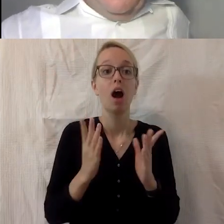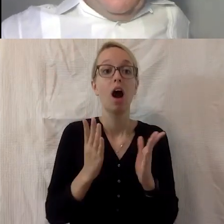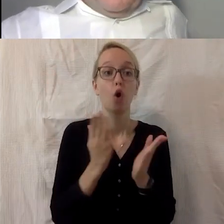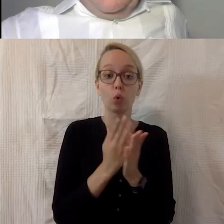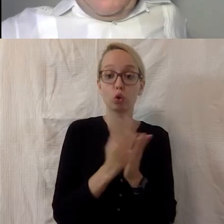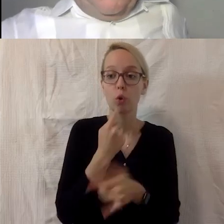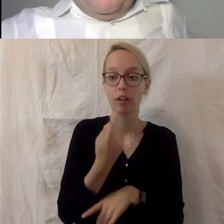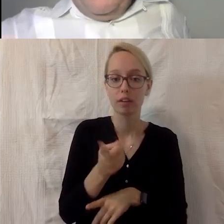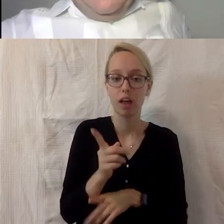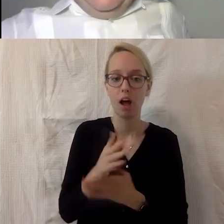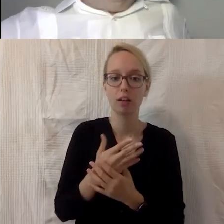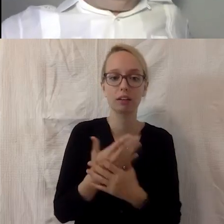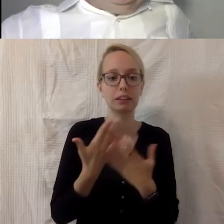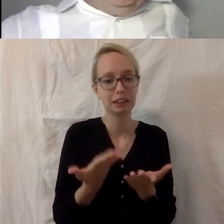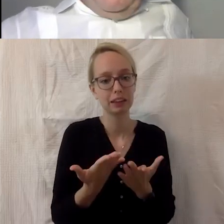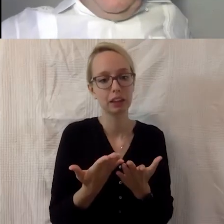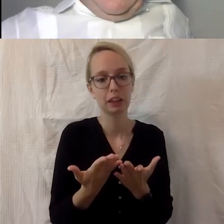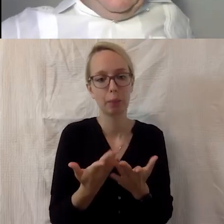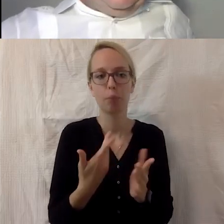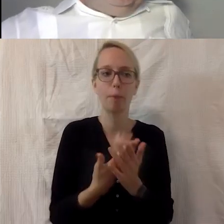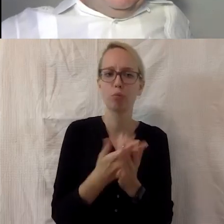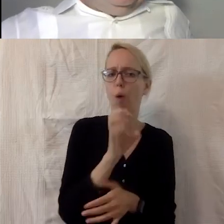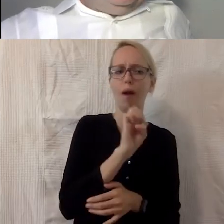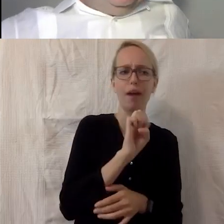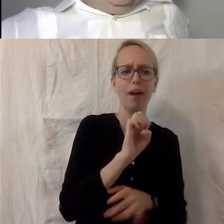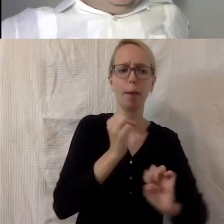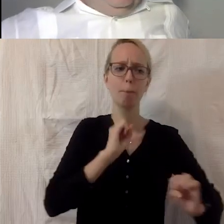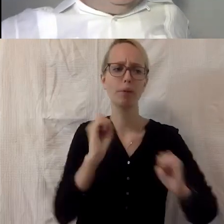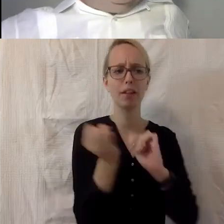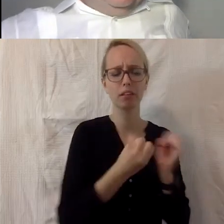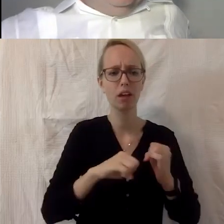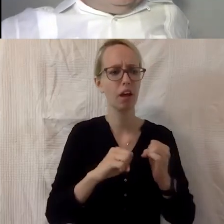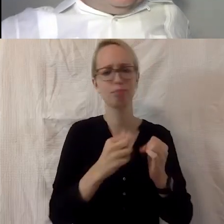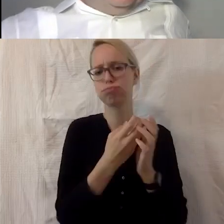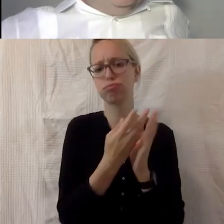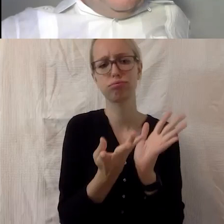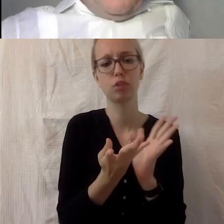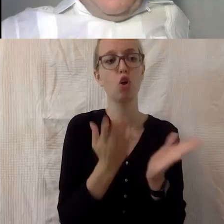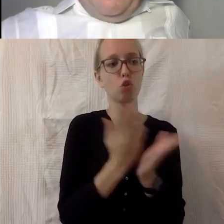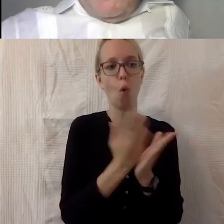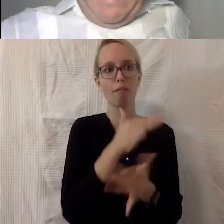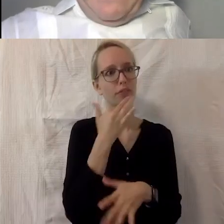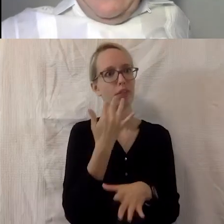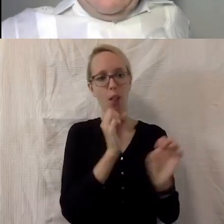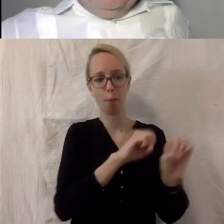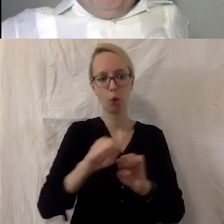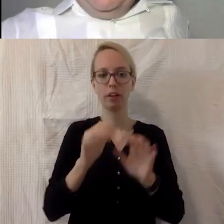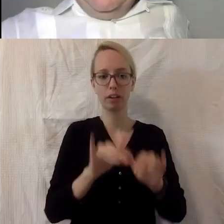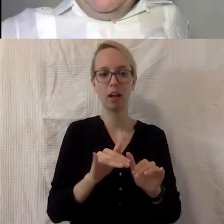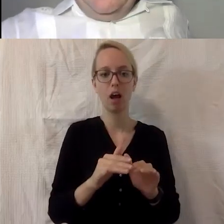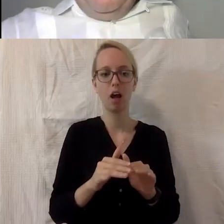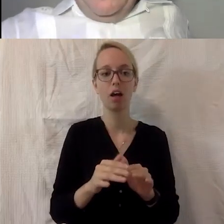es da für Anreise jetzt gibt für E-Mobilität und dergleichen mehr. Ich glaube, natürlich ist es verdammt spät, den